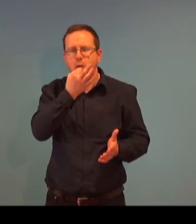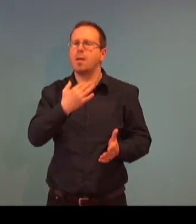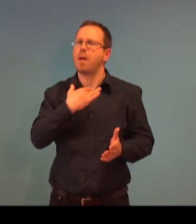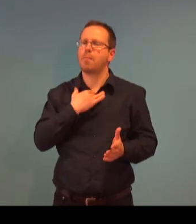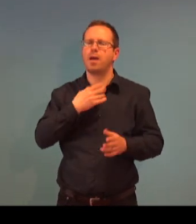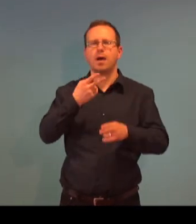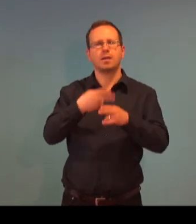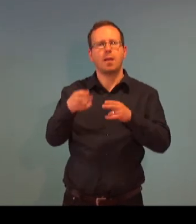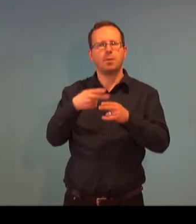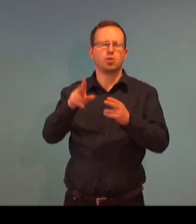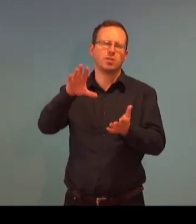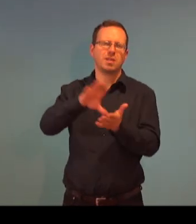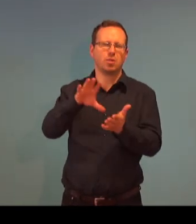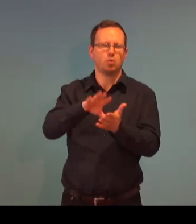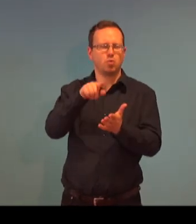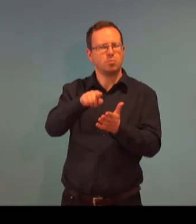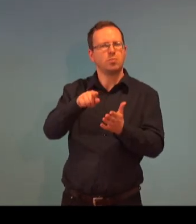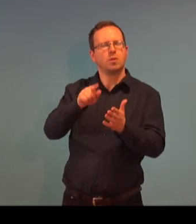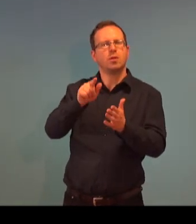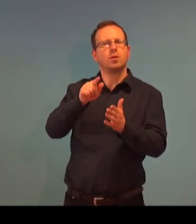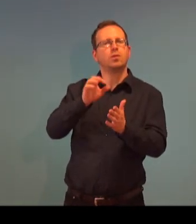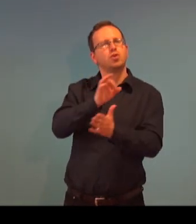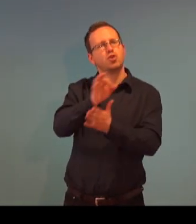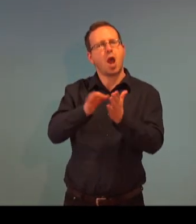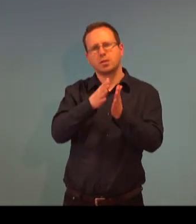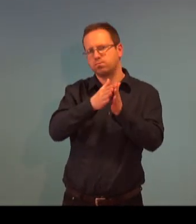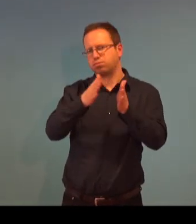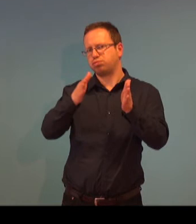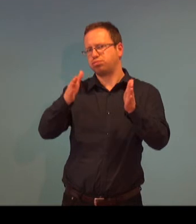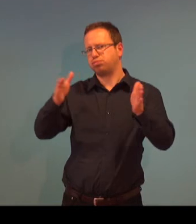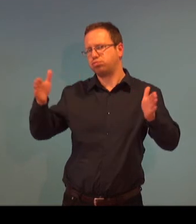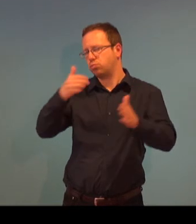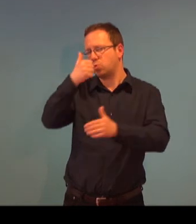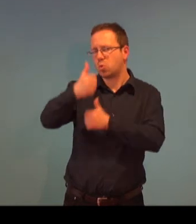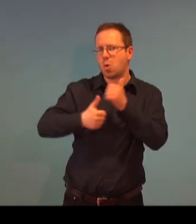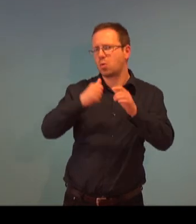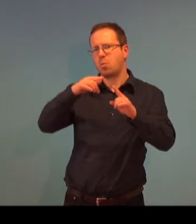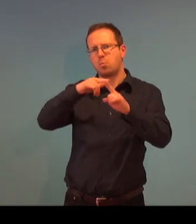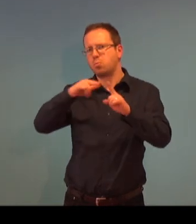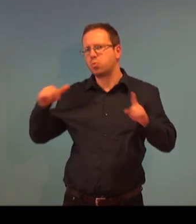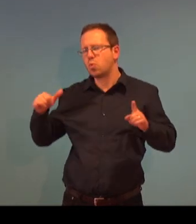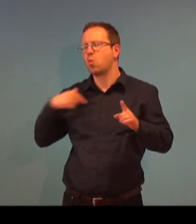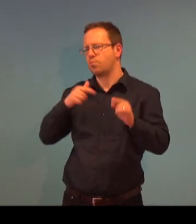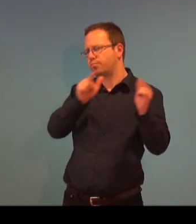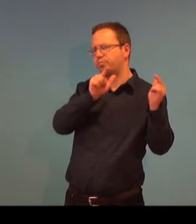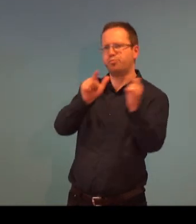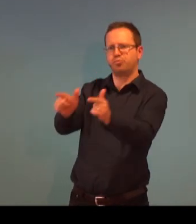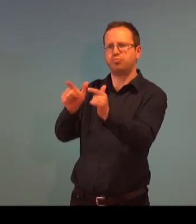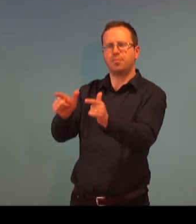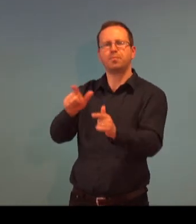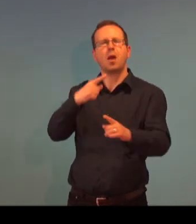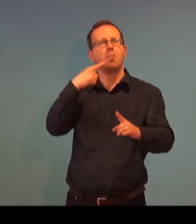máme vzdělávací centrum Ergoeduca, které tu prodlevu ve vzdělávání vyplňujeme